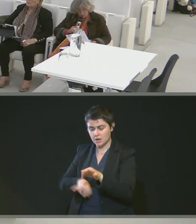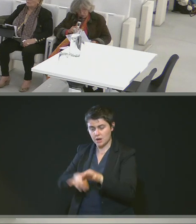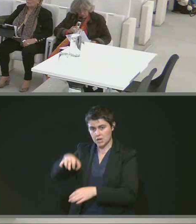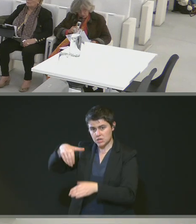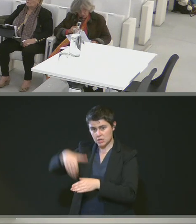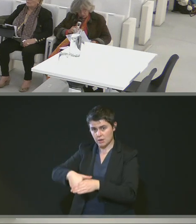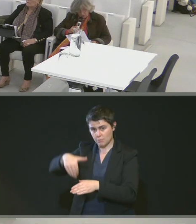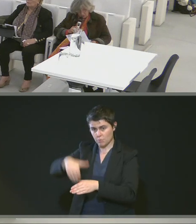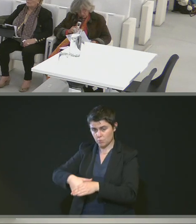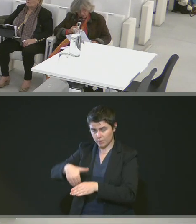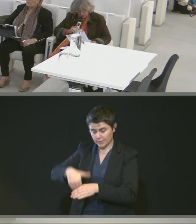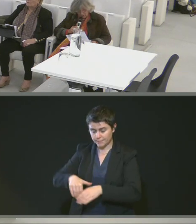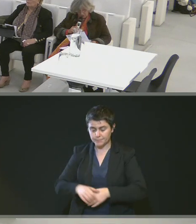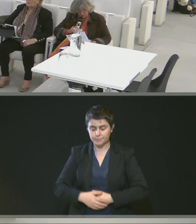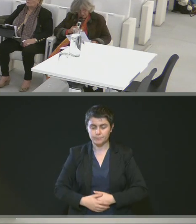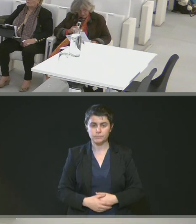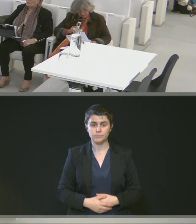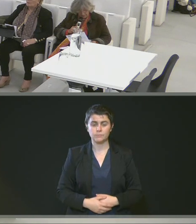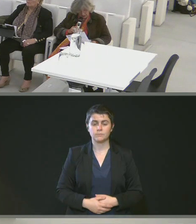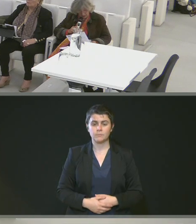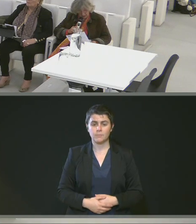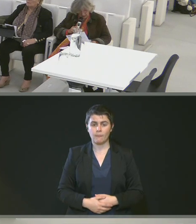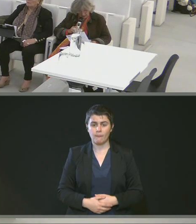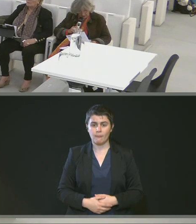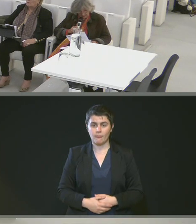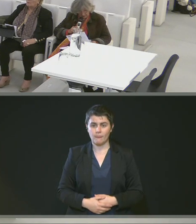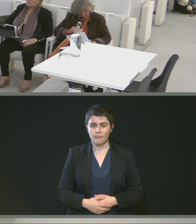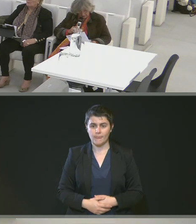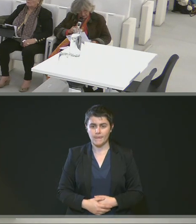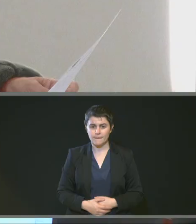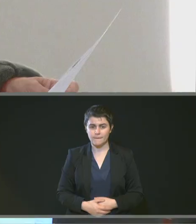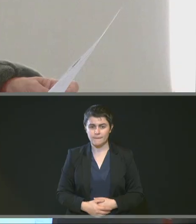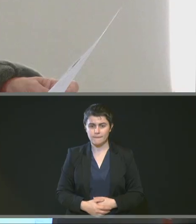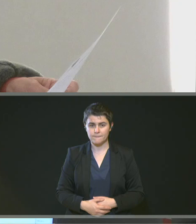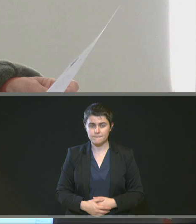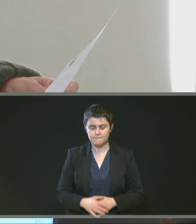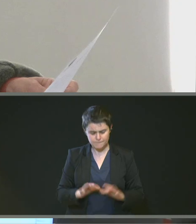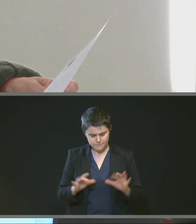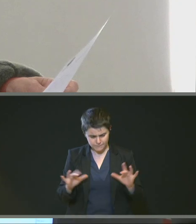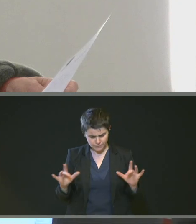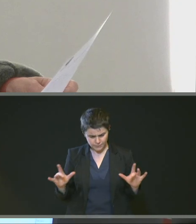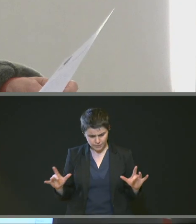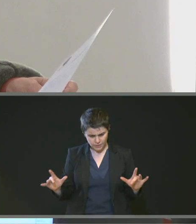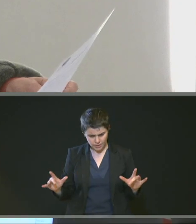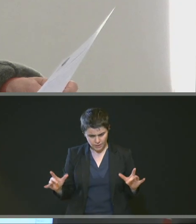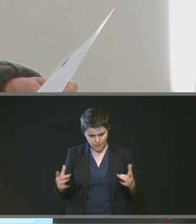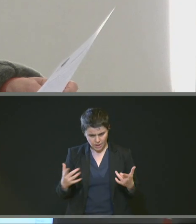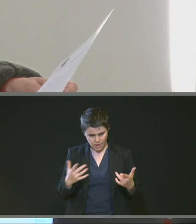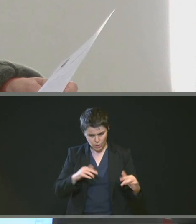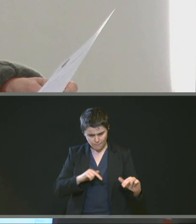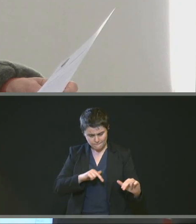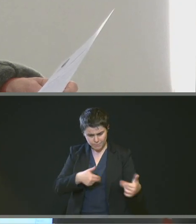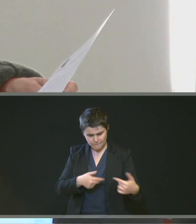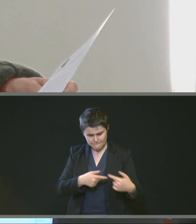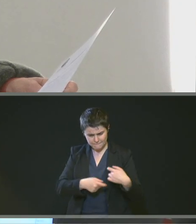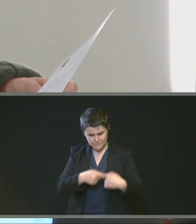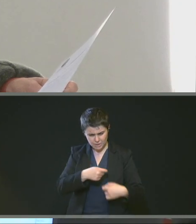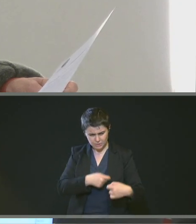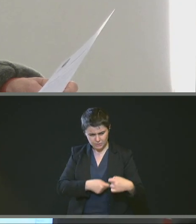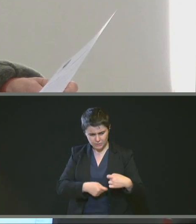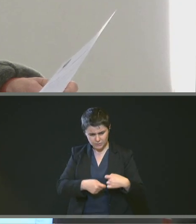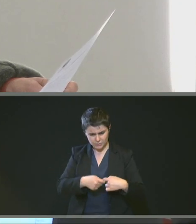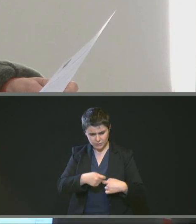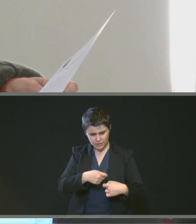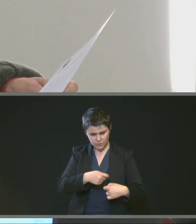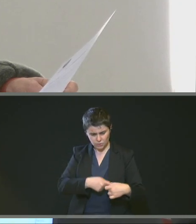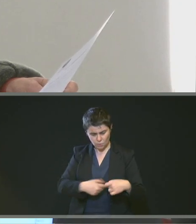y a eu donc... Alors, un marché donc qui a eu des